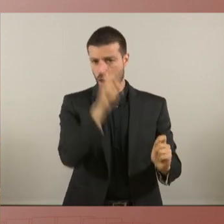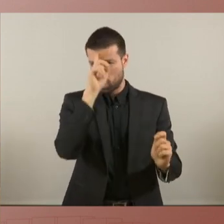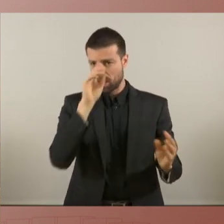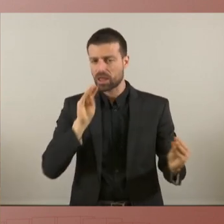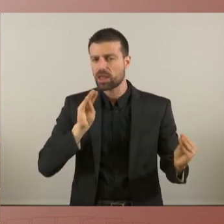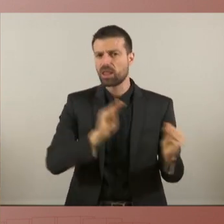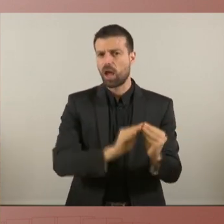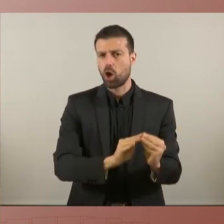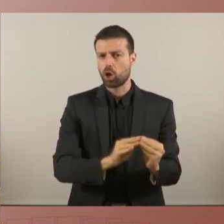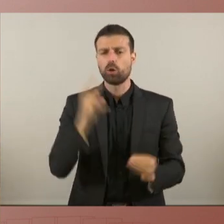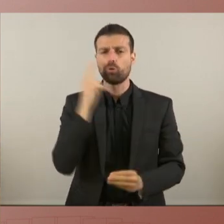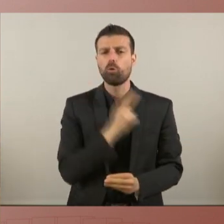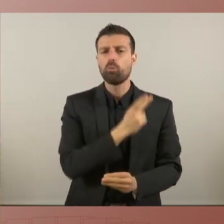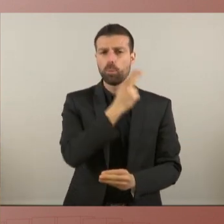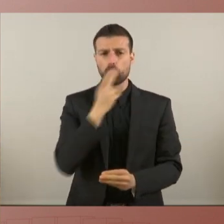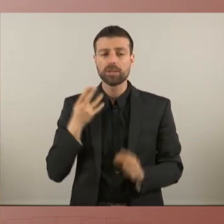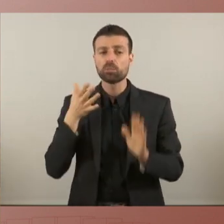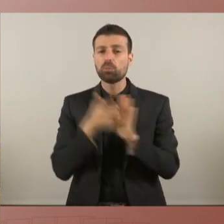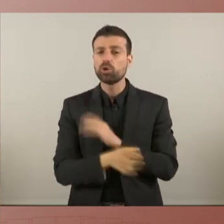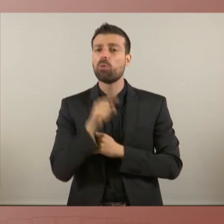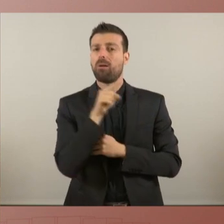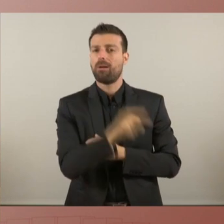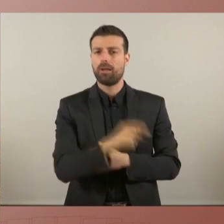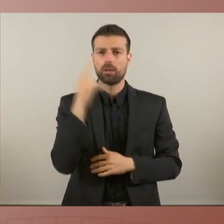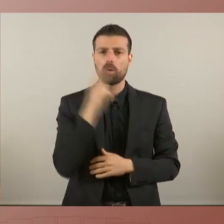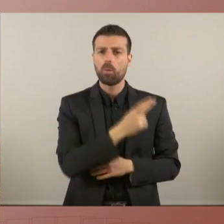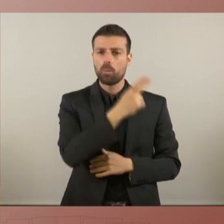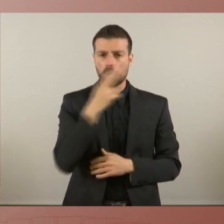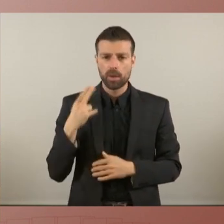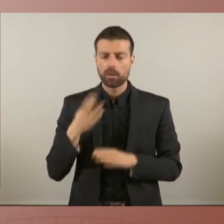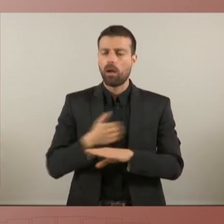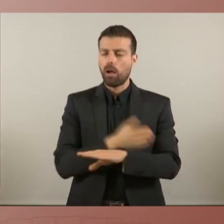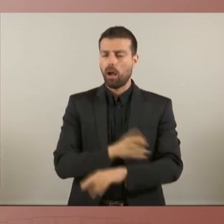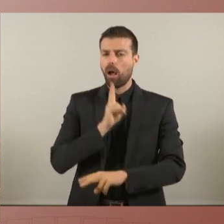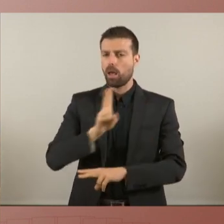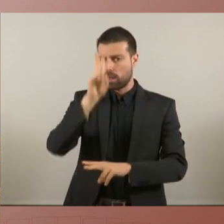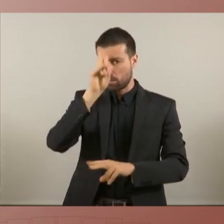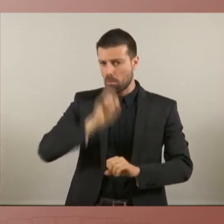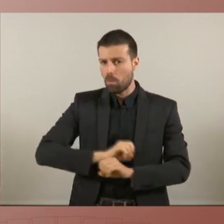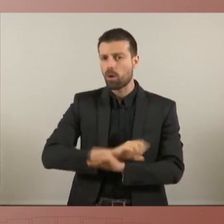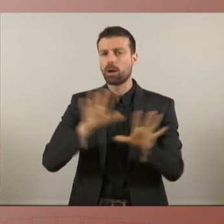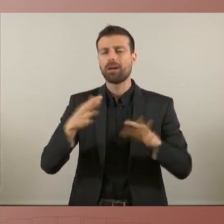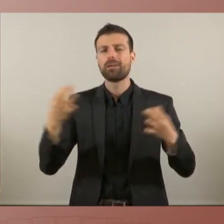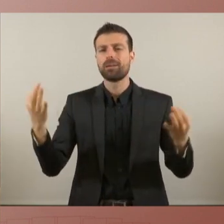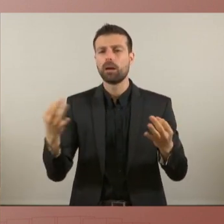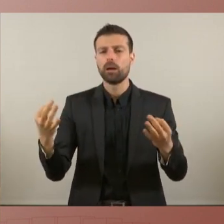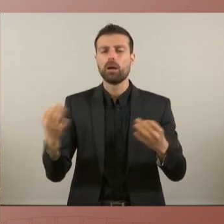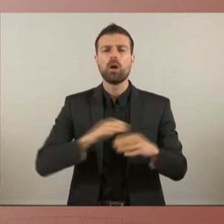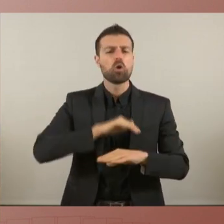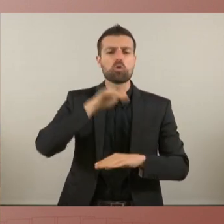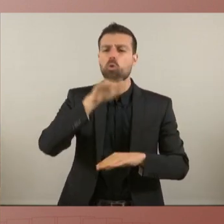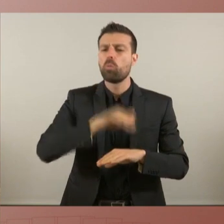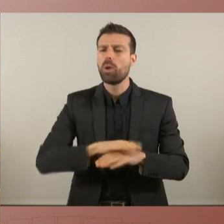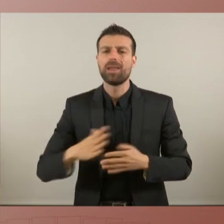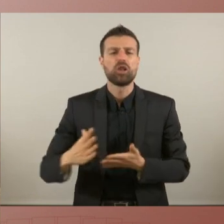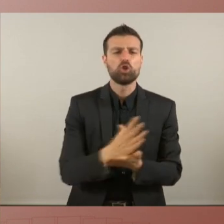compromís perquè ell s'ha compromès i ho ha dit clarament a complir tots i cadascun dels acords